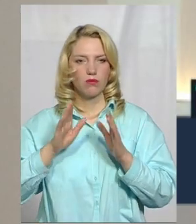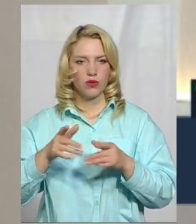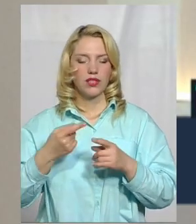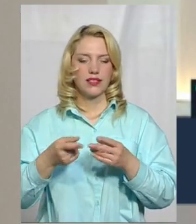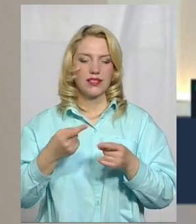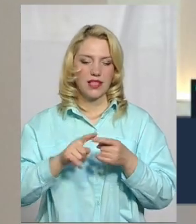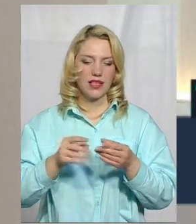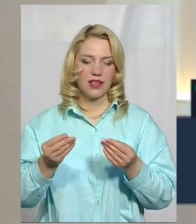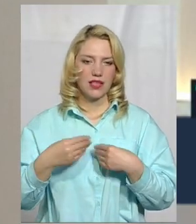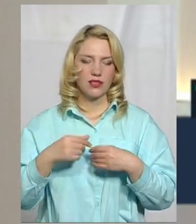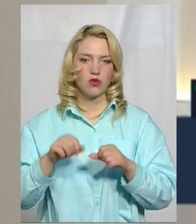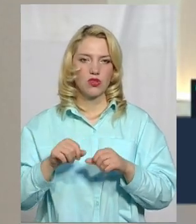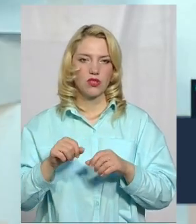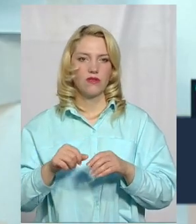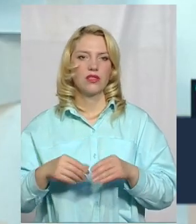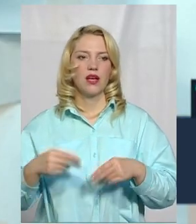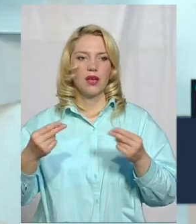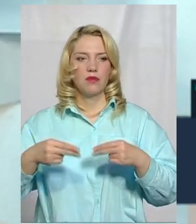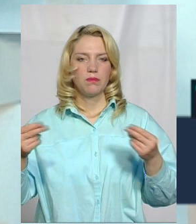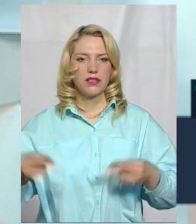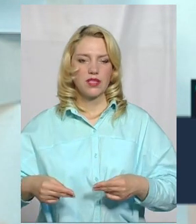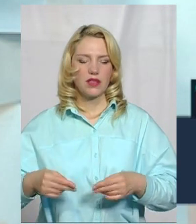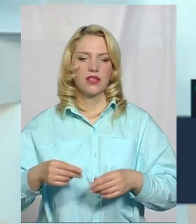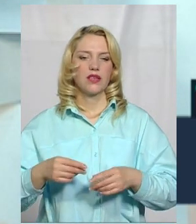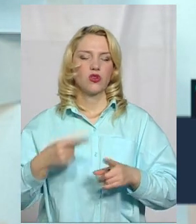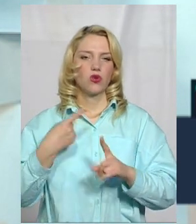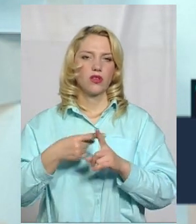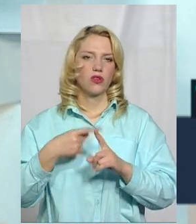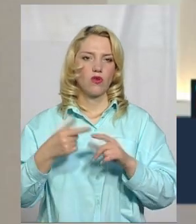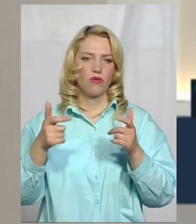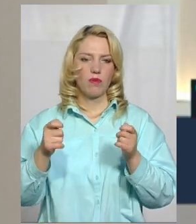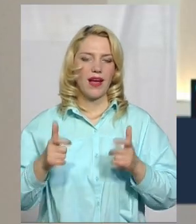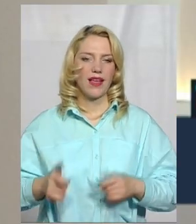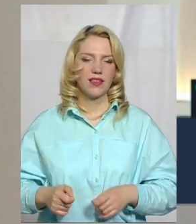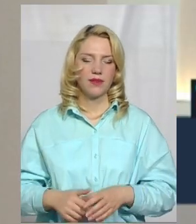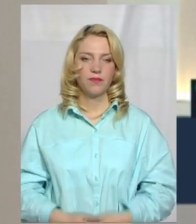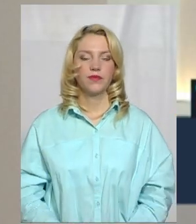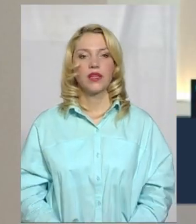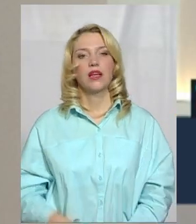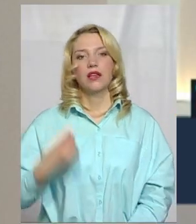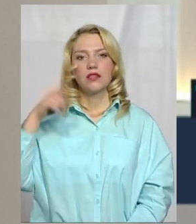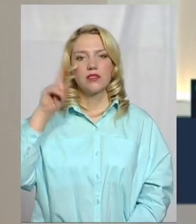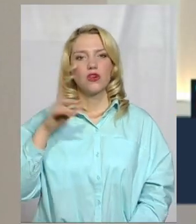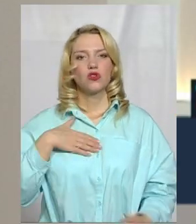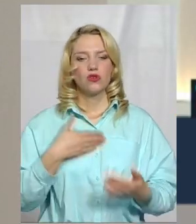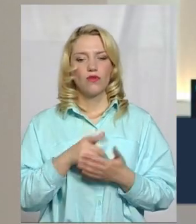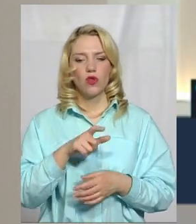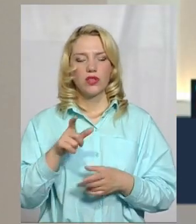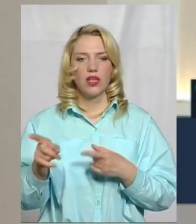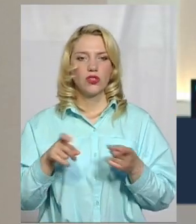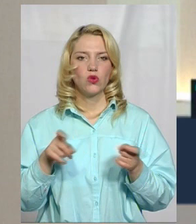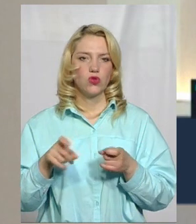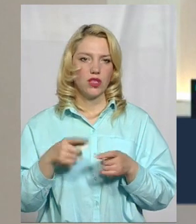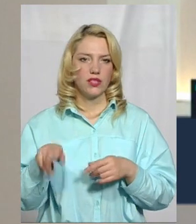дасть можливість підписати додатково пакети. Знаю, що волонтери долучалися до